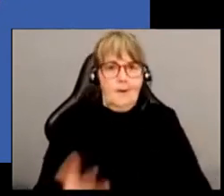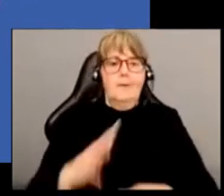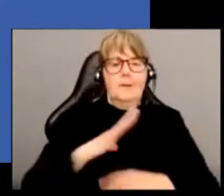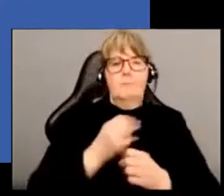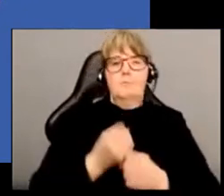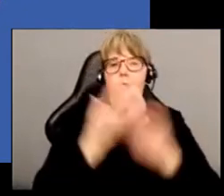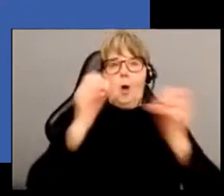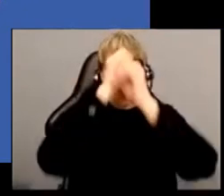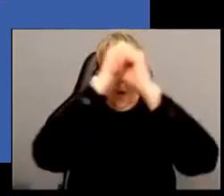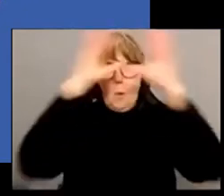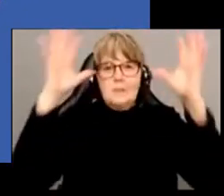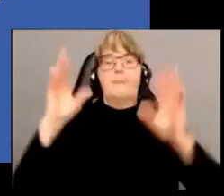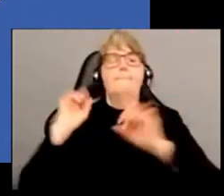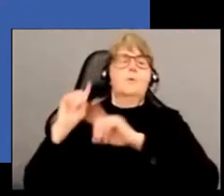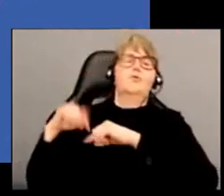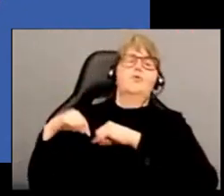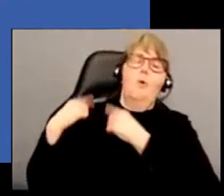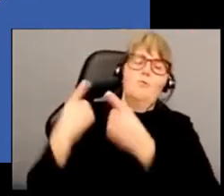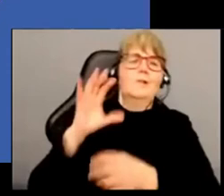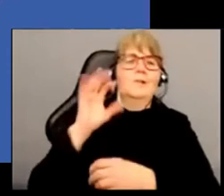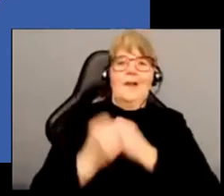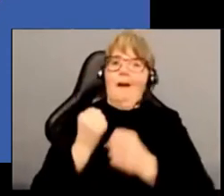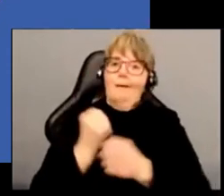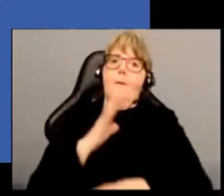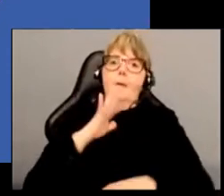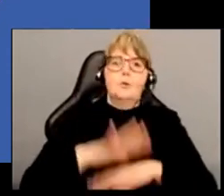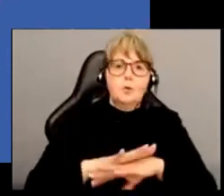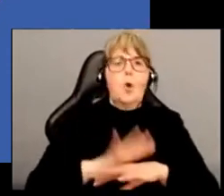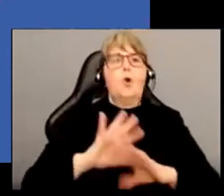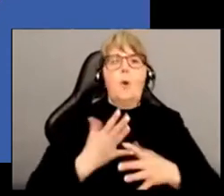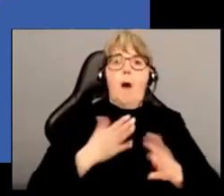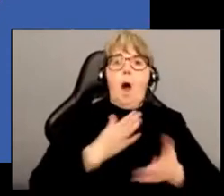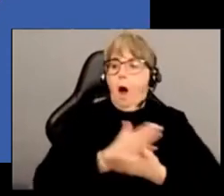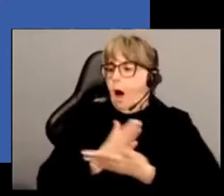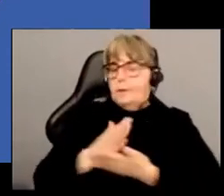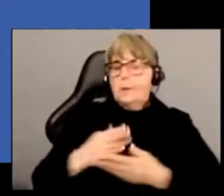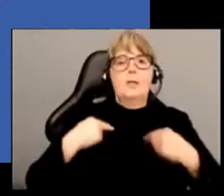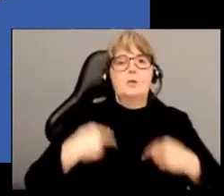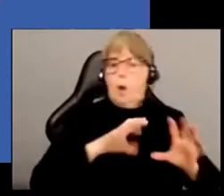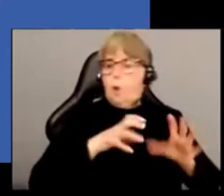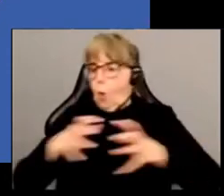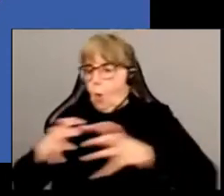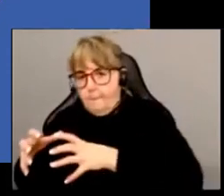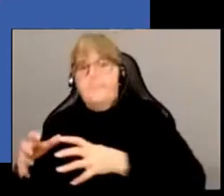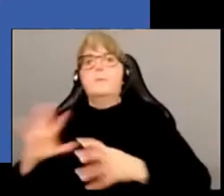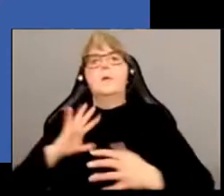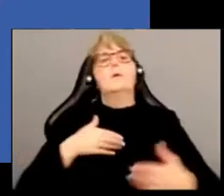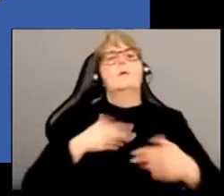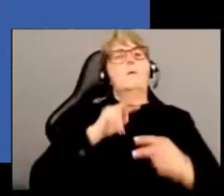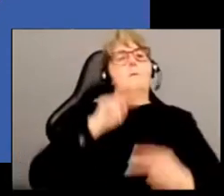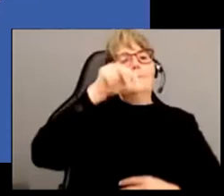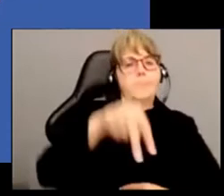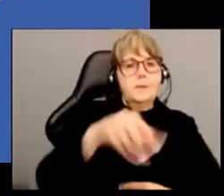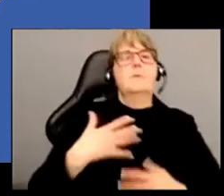concepts qui ont déjà été utilisés depuis 50 ans dans les relations intergroupes humains. Et pour remédier finalement aux tensions, aux